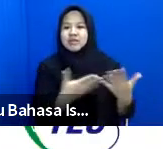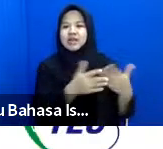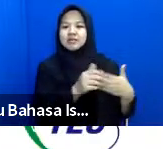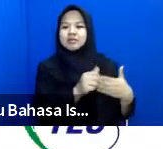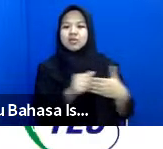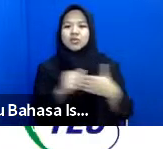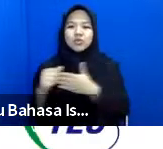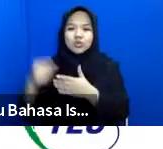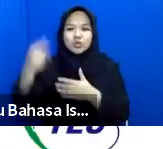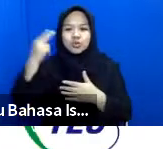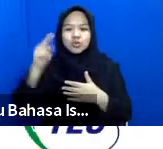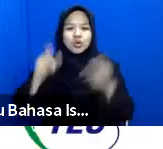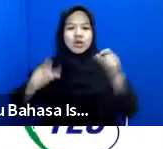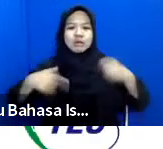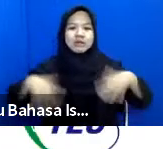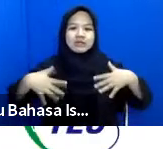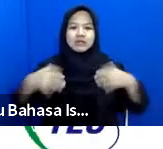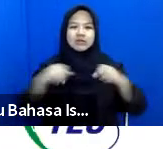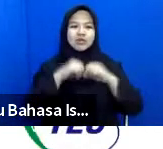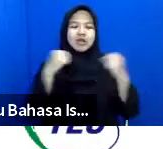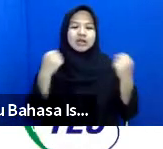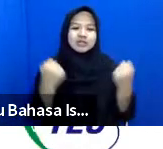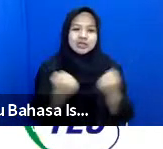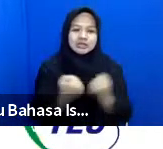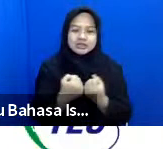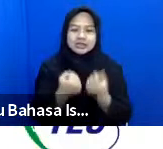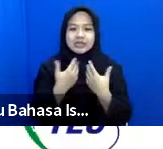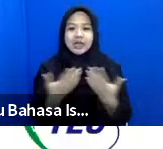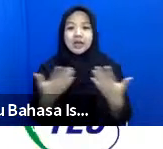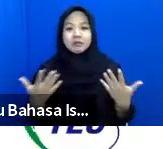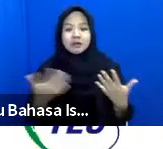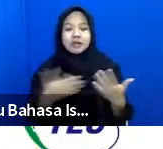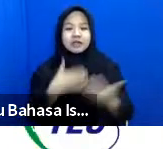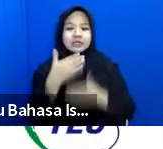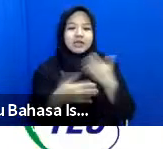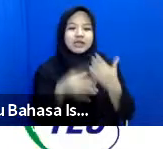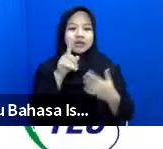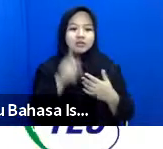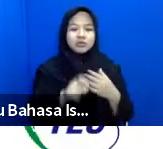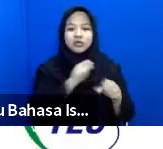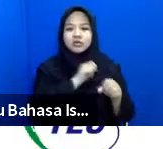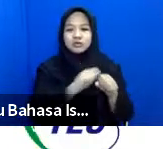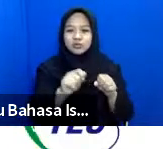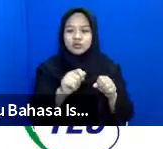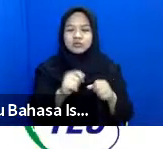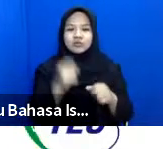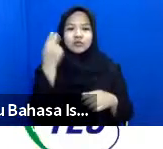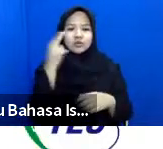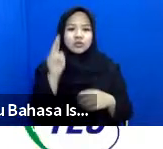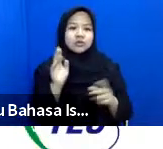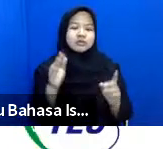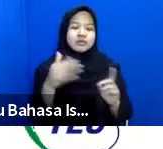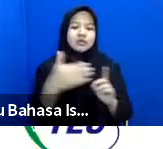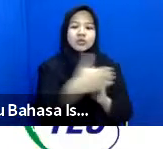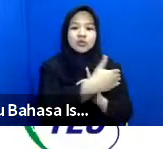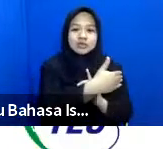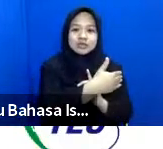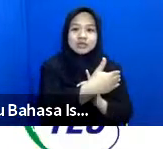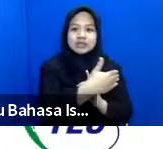bagi praktisi dan organisasi apa saja tindakan yang perlu diambil untuk melindungi